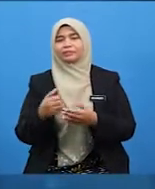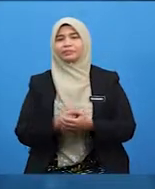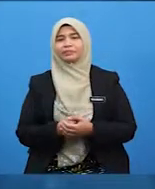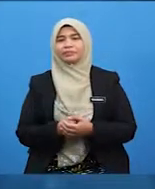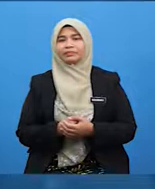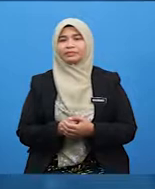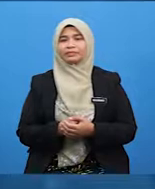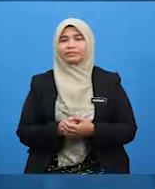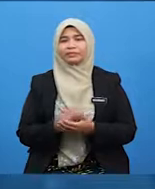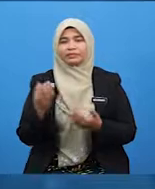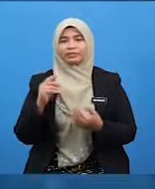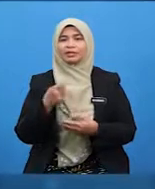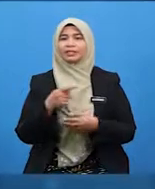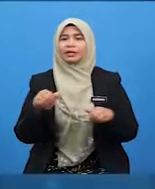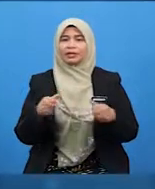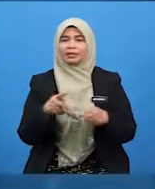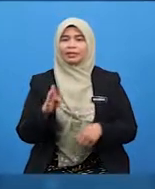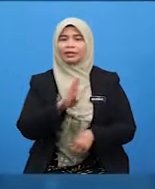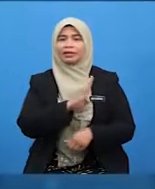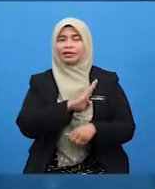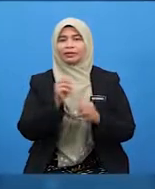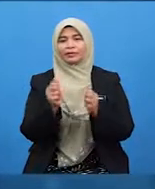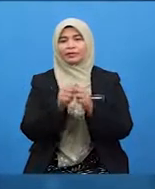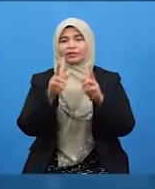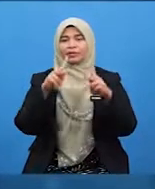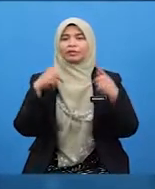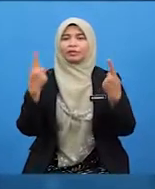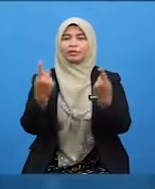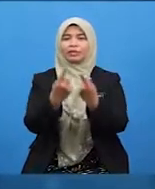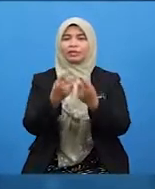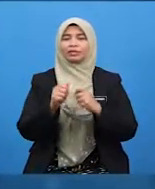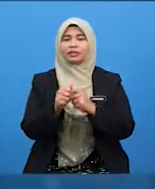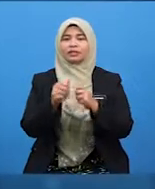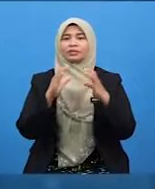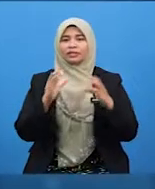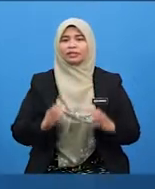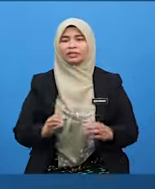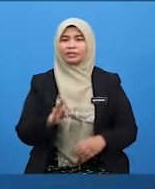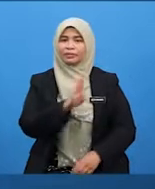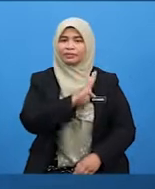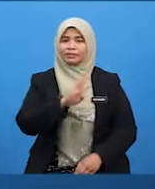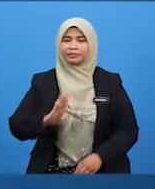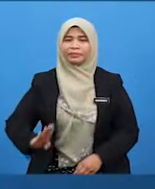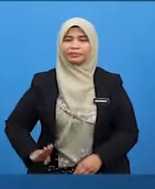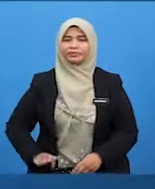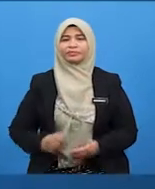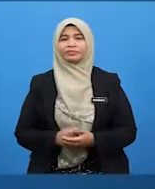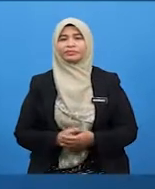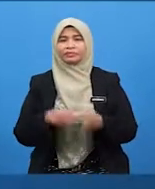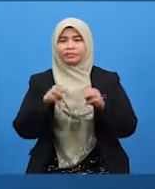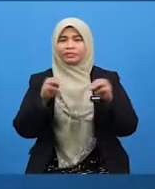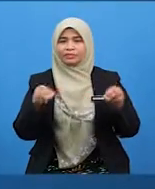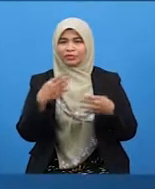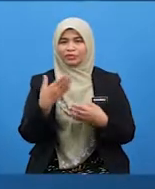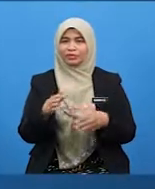Marilah kita mengamalkan Adab dengan keluarga Mengikut cara baginda Murid-murid dah bersedia?